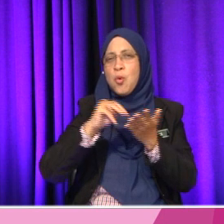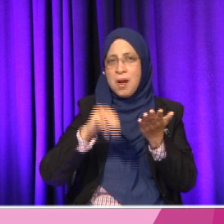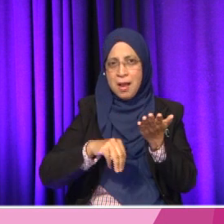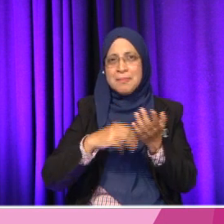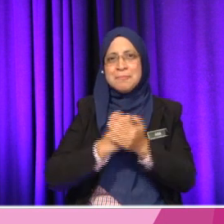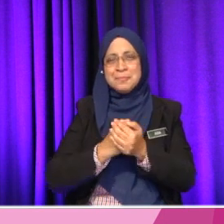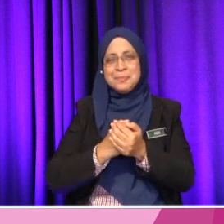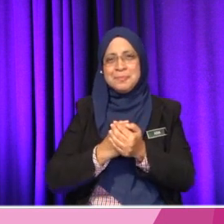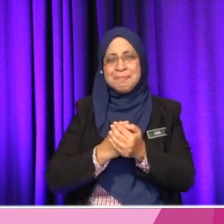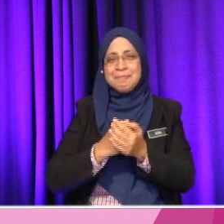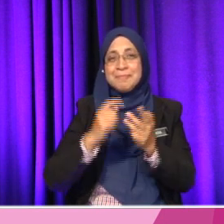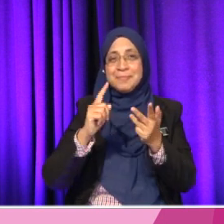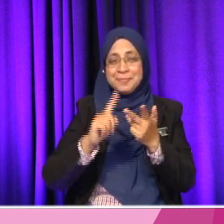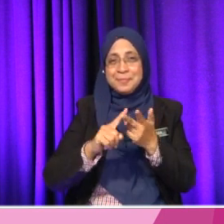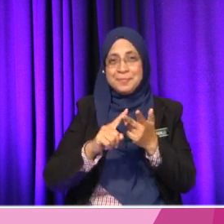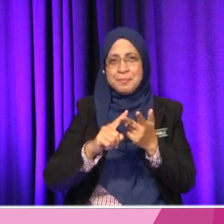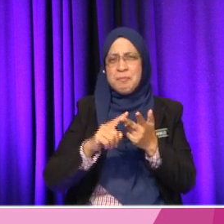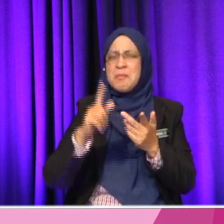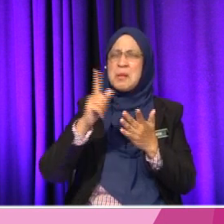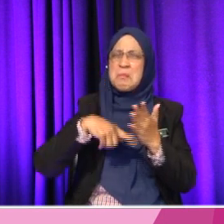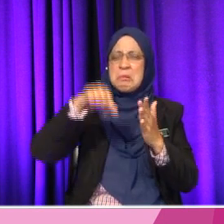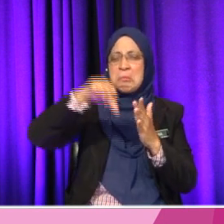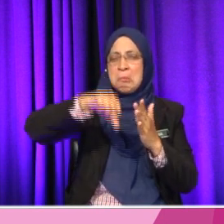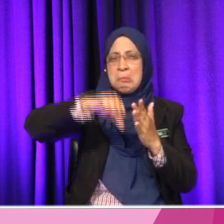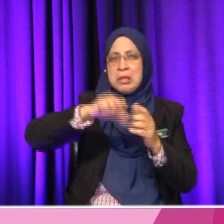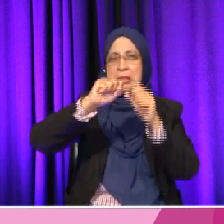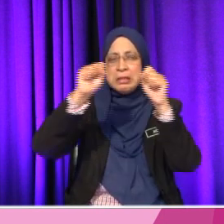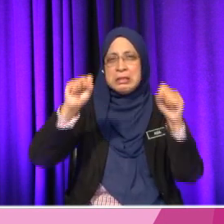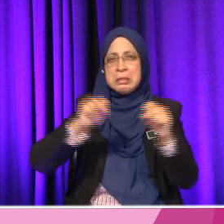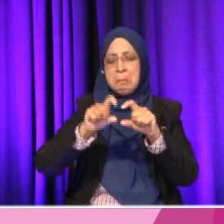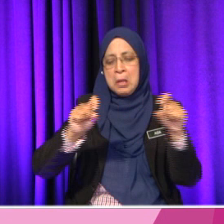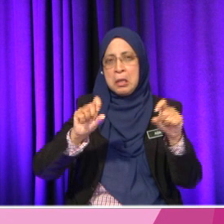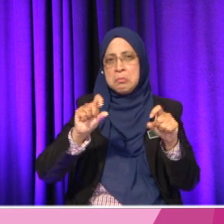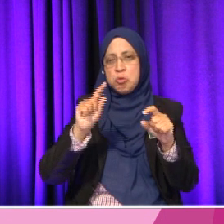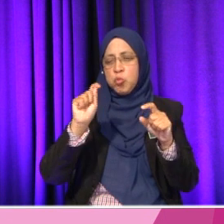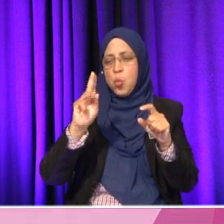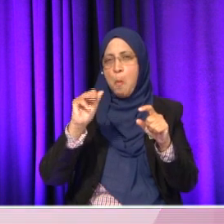Yang ketiga, dua kekurangan sistem. Okey, dua kekurangan sistem apa?